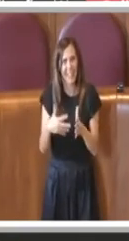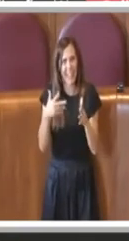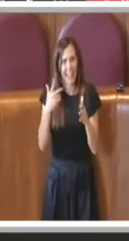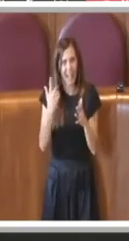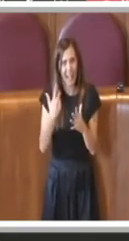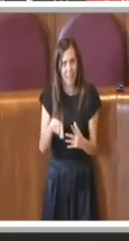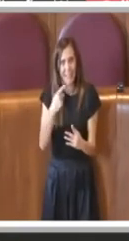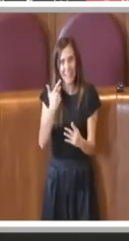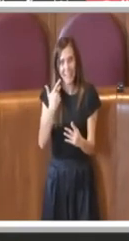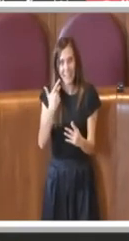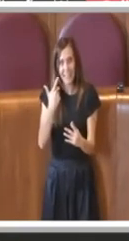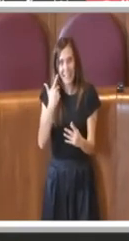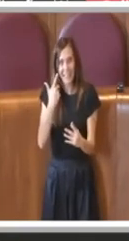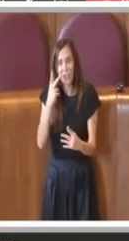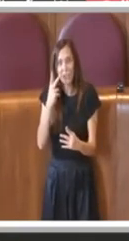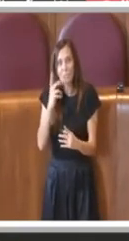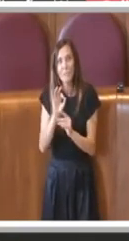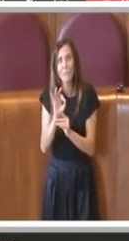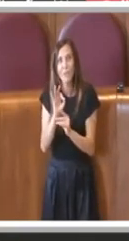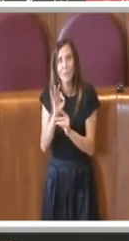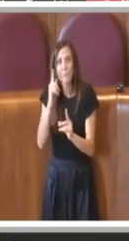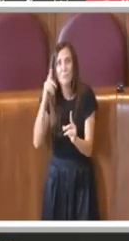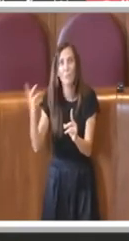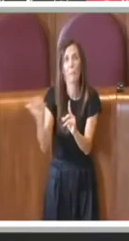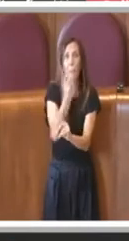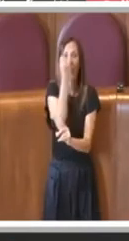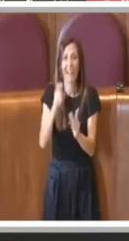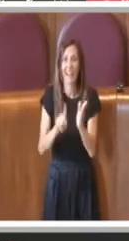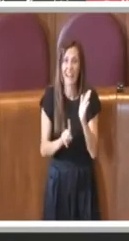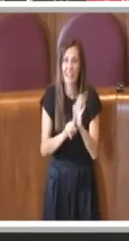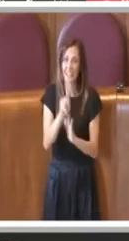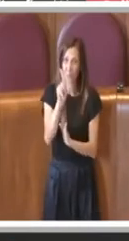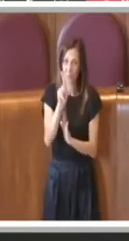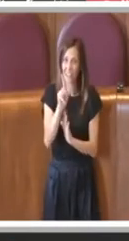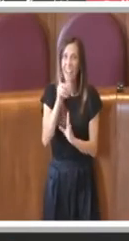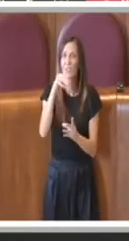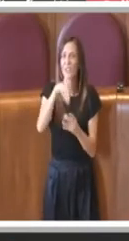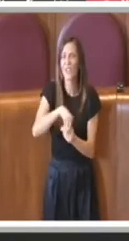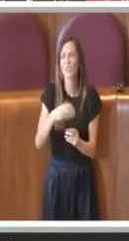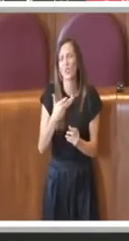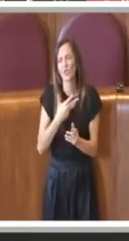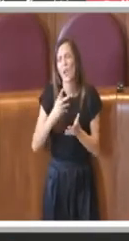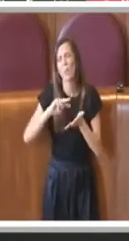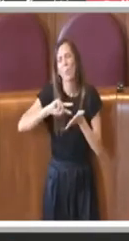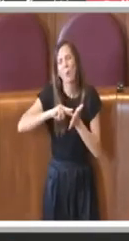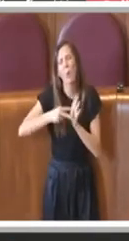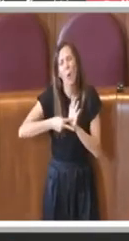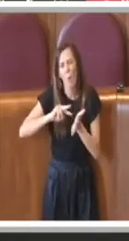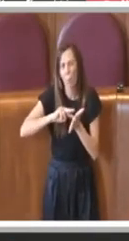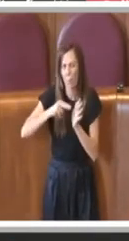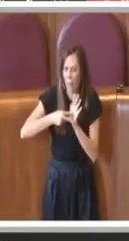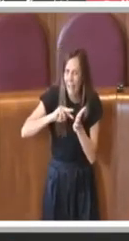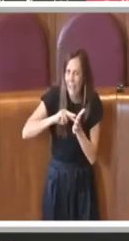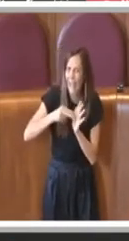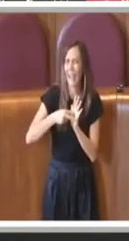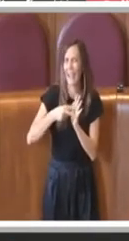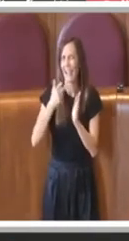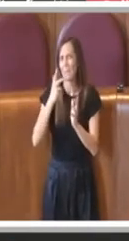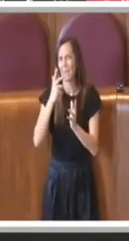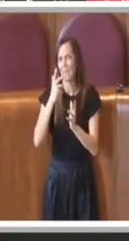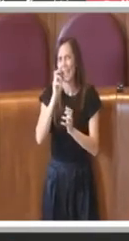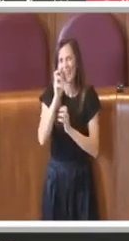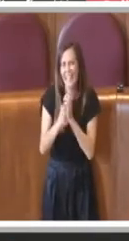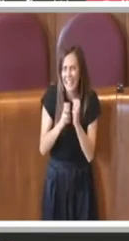risultati, ci sono diverse criticità, oggettivamente ci stanno delle diverse criticità,